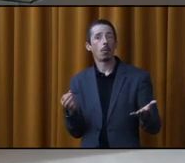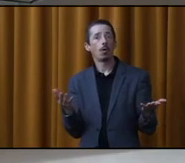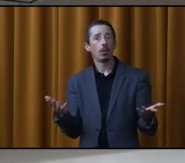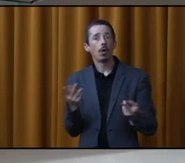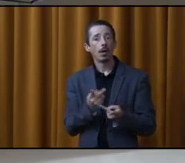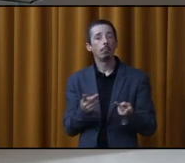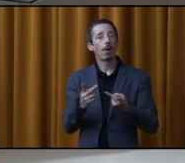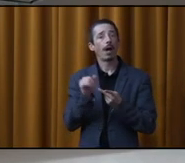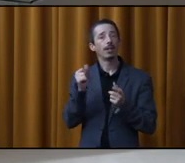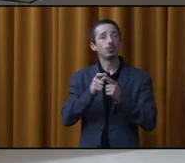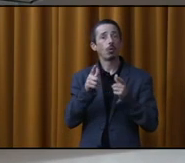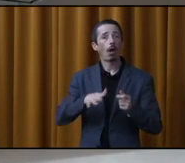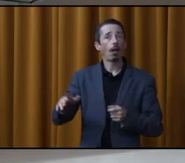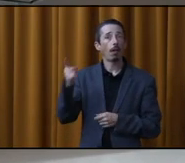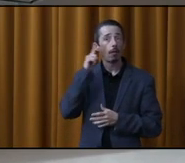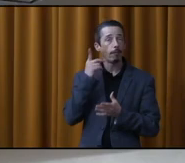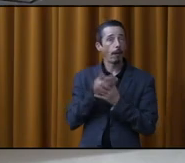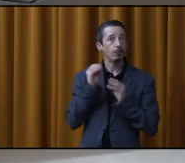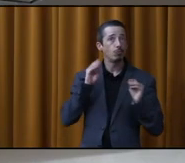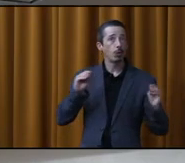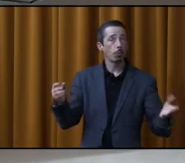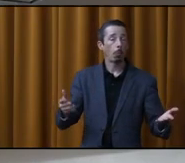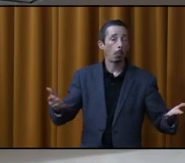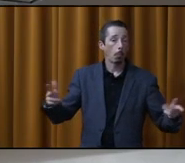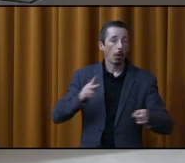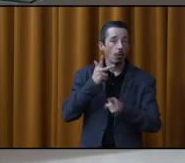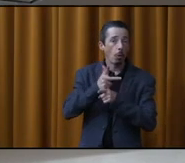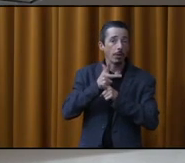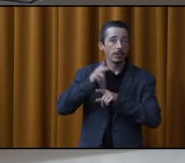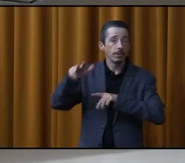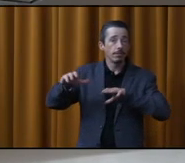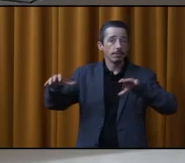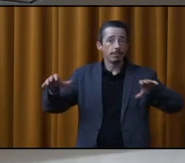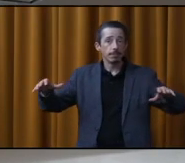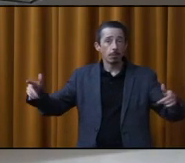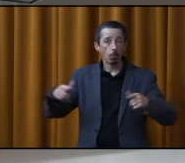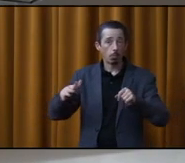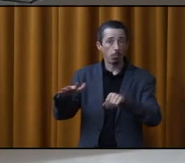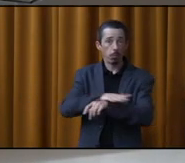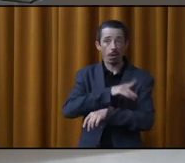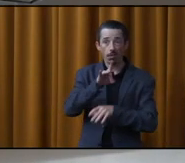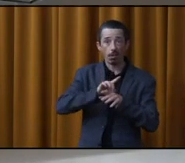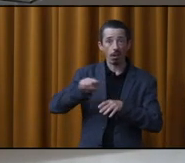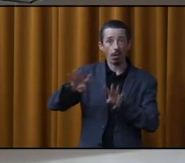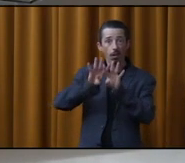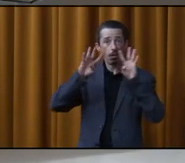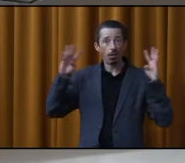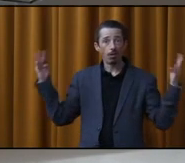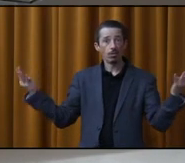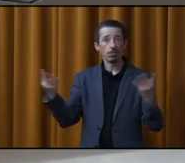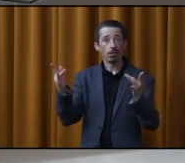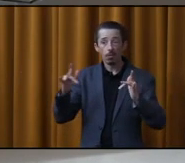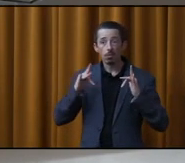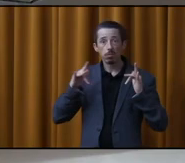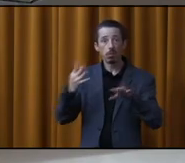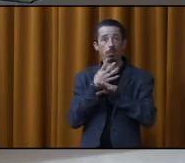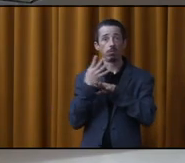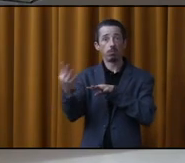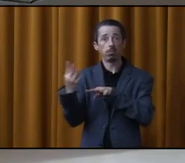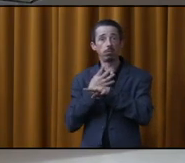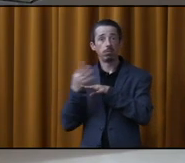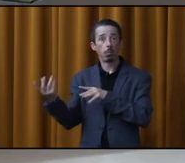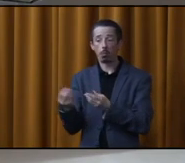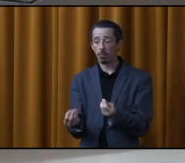parc industriel, ça ne dérangera pas grand monde, là, c'est des entreprises. Il y a plein de terrains où il n a rien. C'est du gazon, puis des